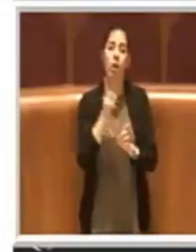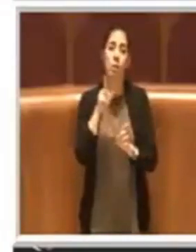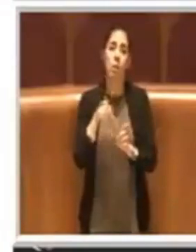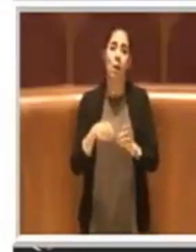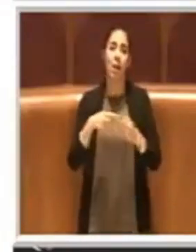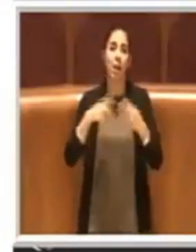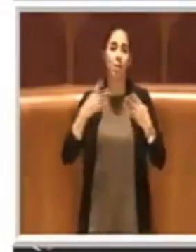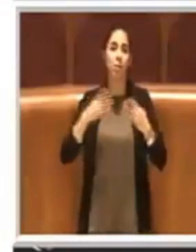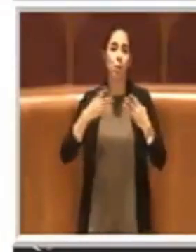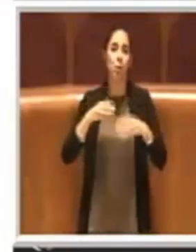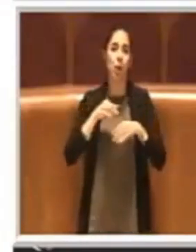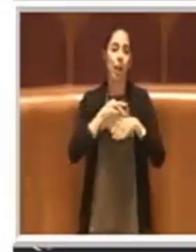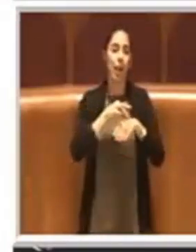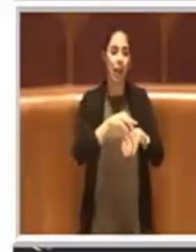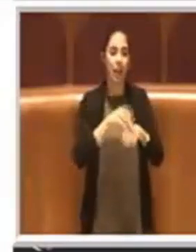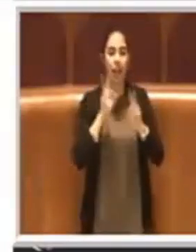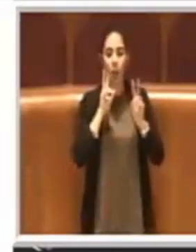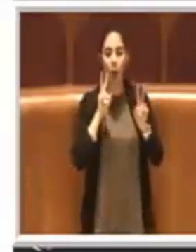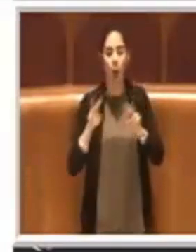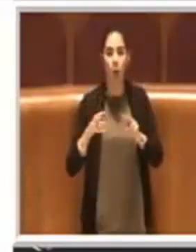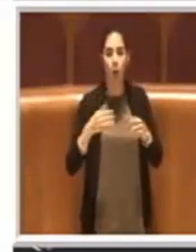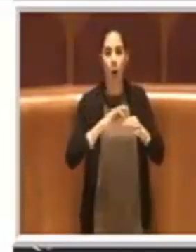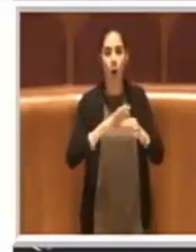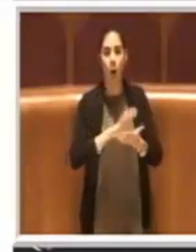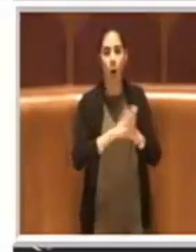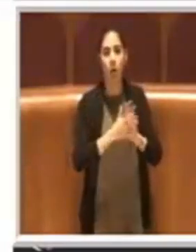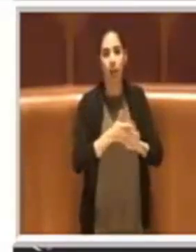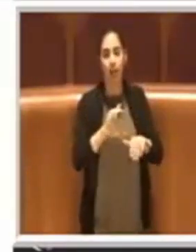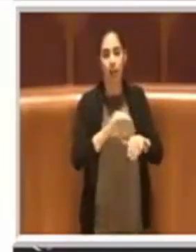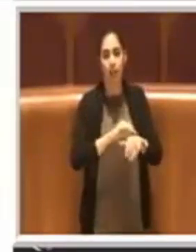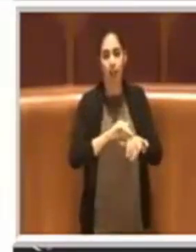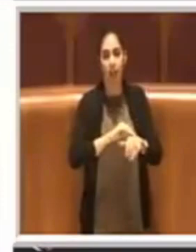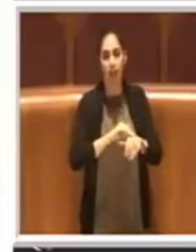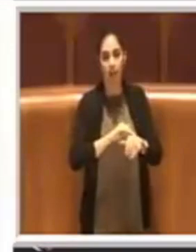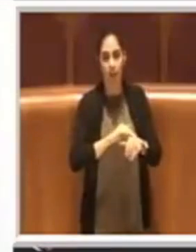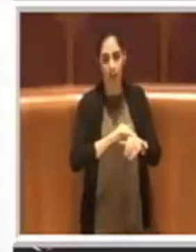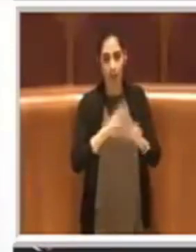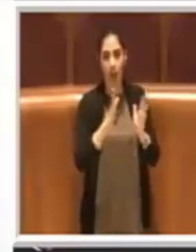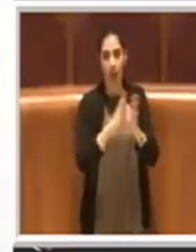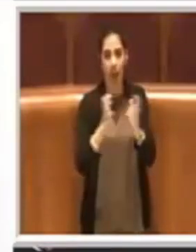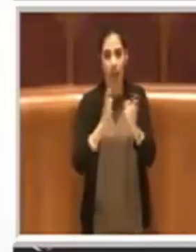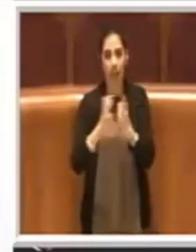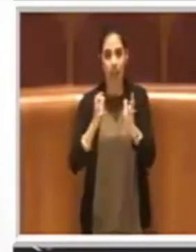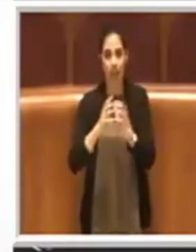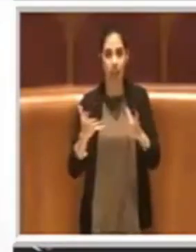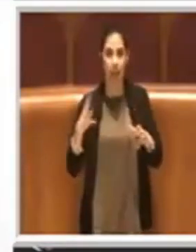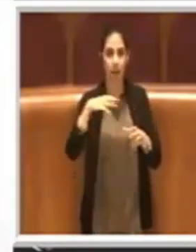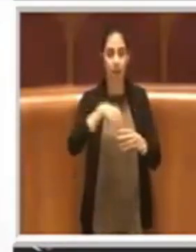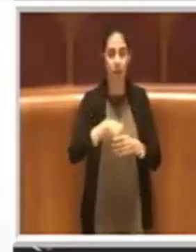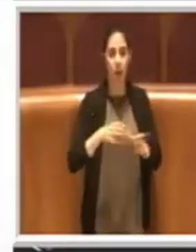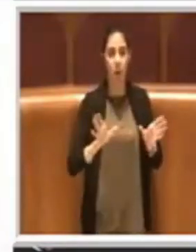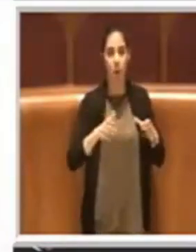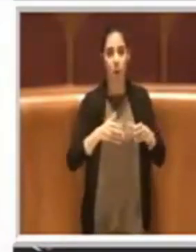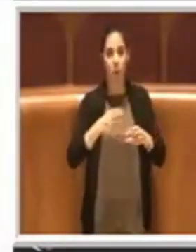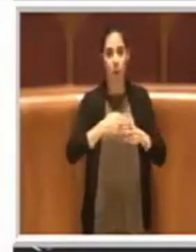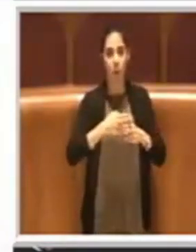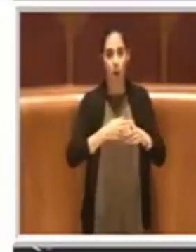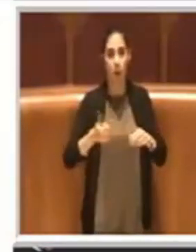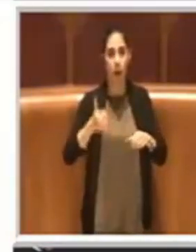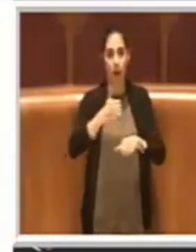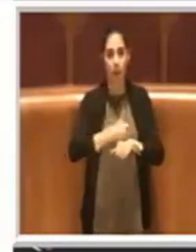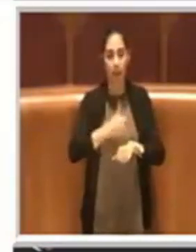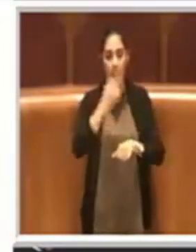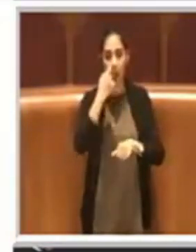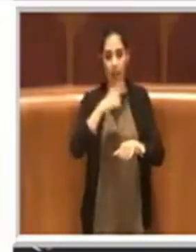di indirizzo e controllo sui contratti di servizio delle aziende afferenti al gruppo Roma Capitale, come per esempio